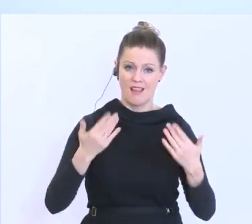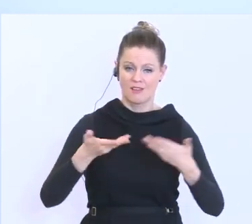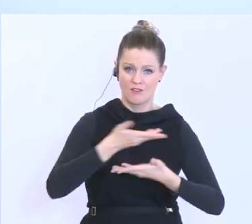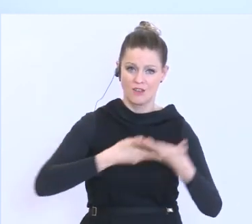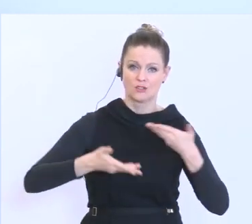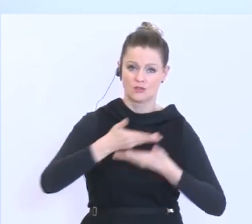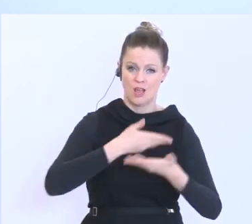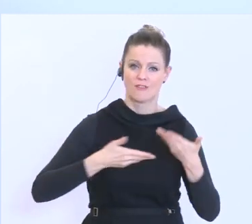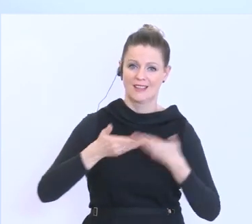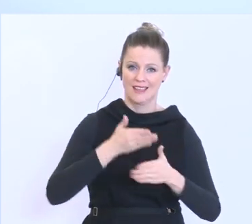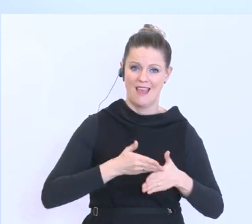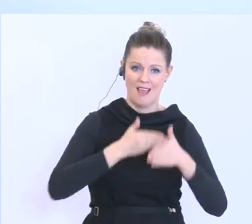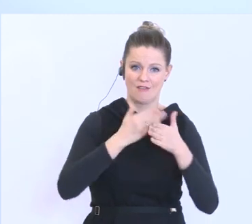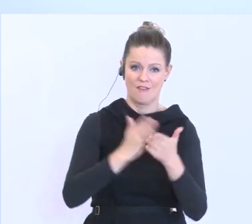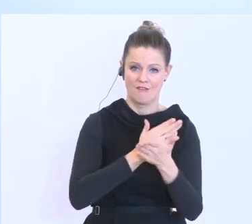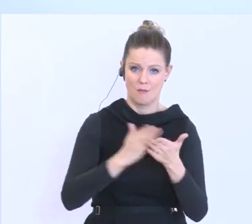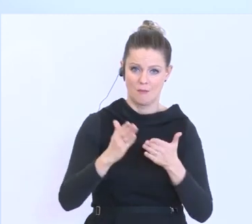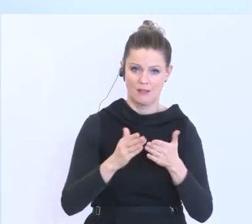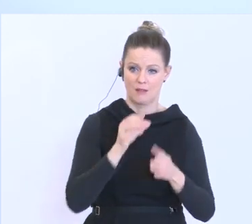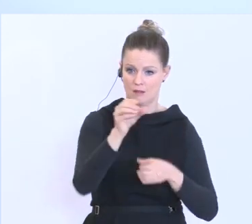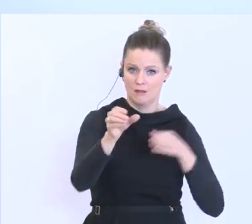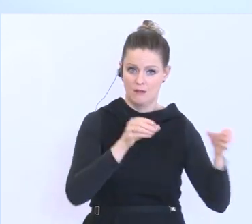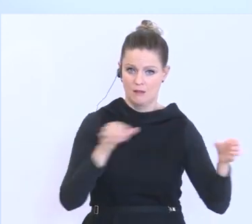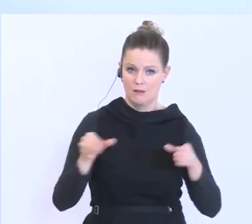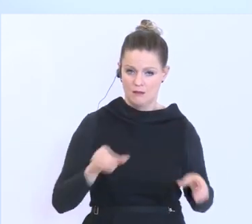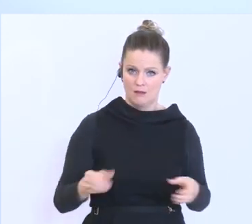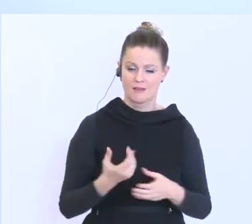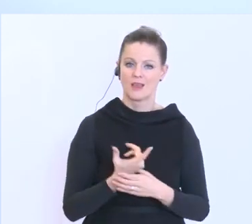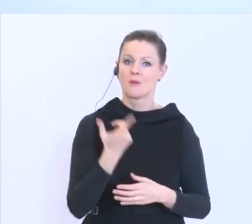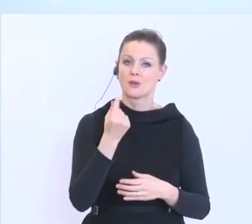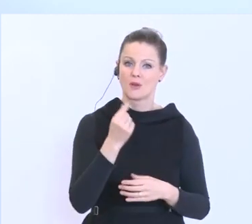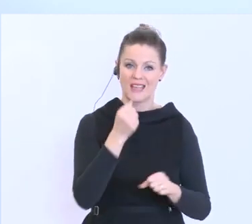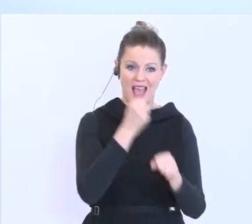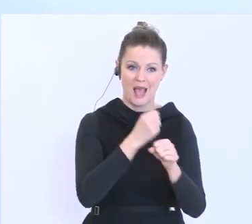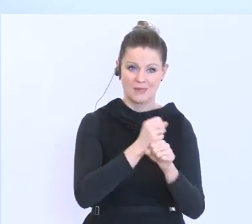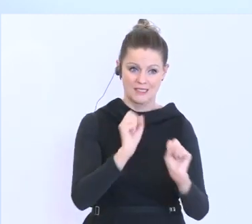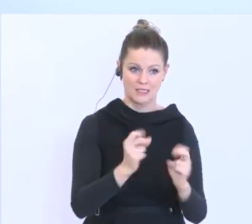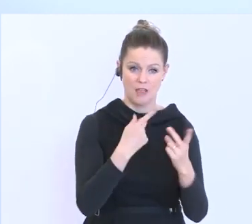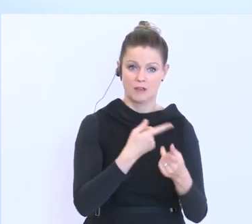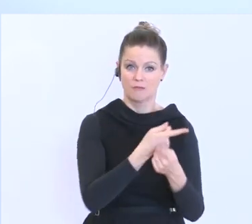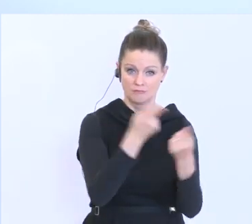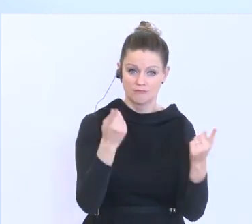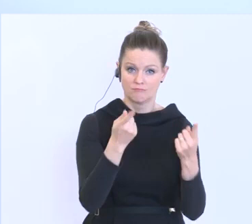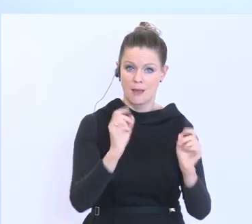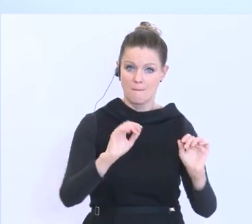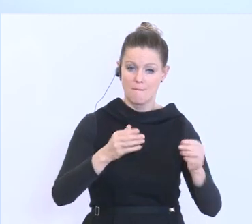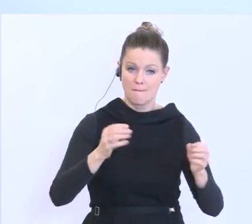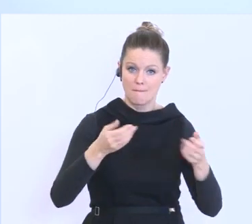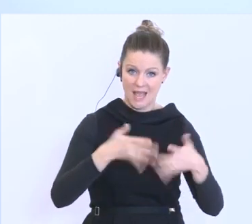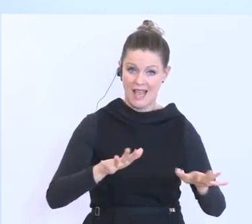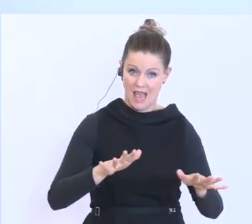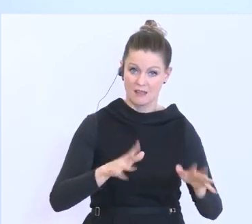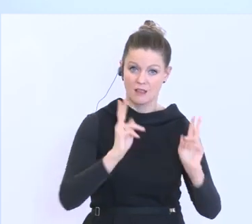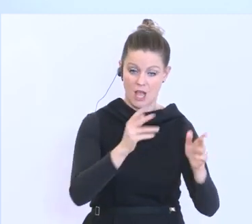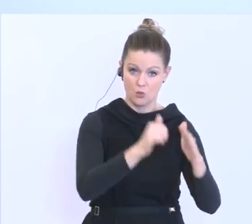Betriebe zu vermitteln. Das heißt, dass sich eben Arbeitskräfte, die gerne bereit werden zu unterstützen, auf